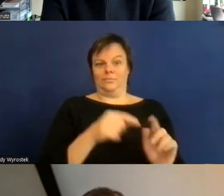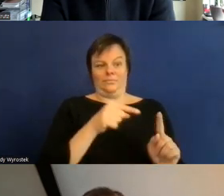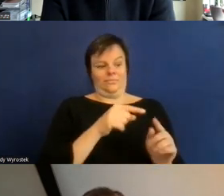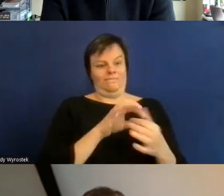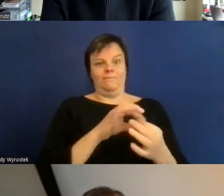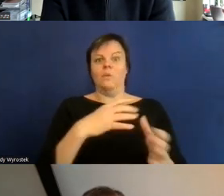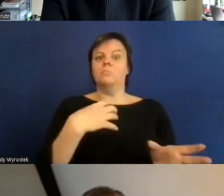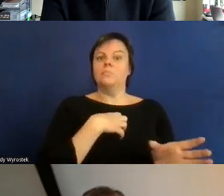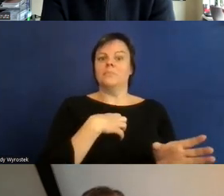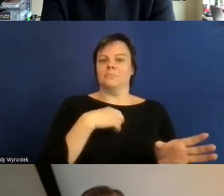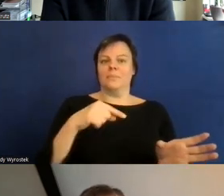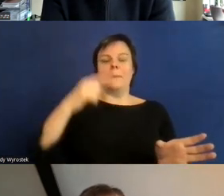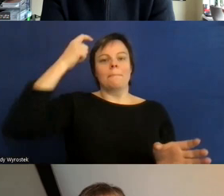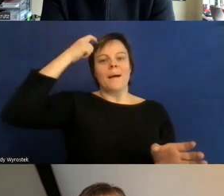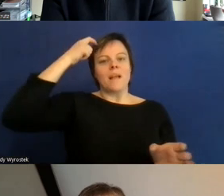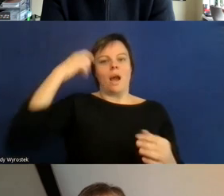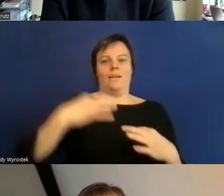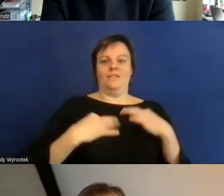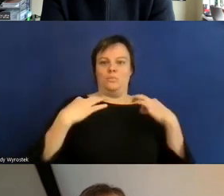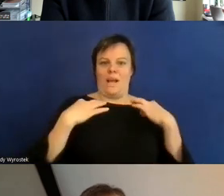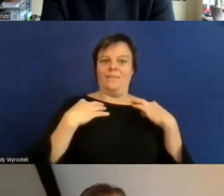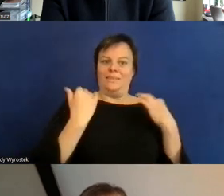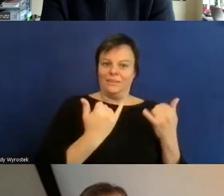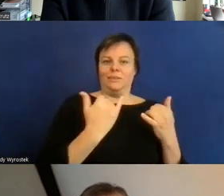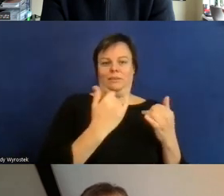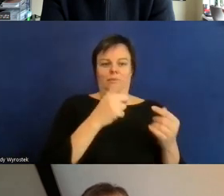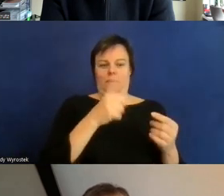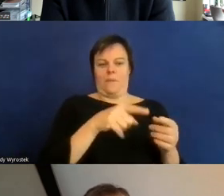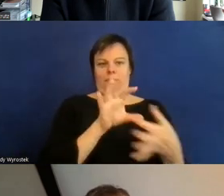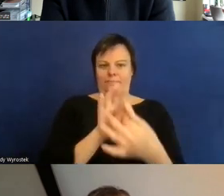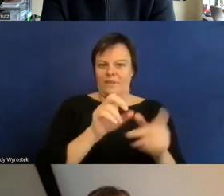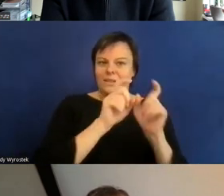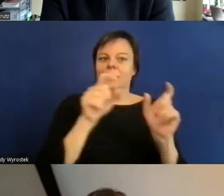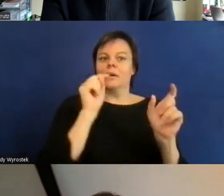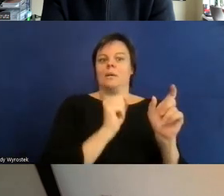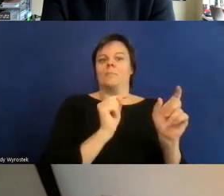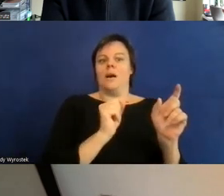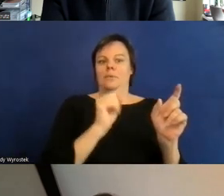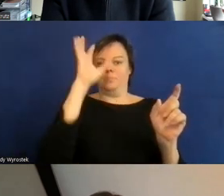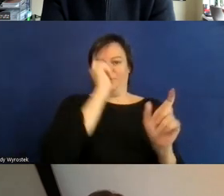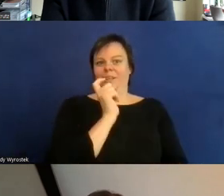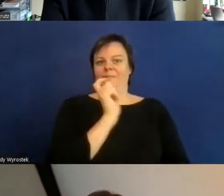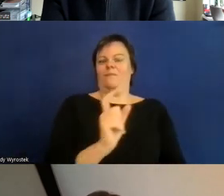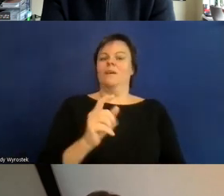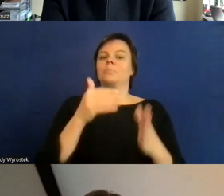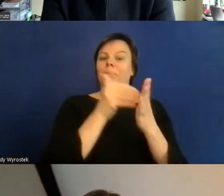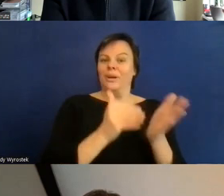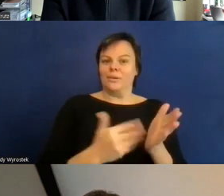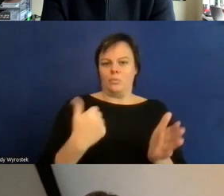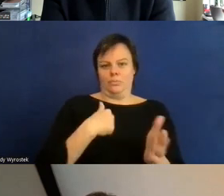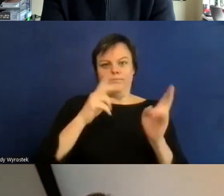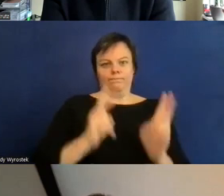jetzt nochmal zum Begriff Behinderung ich hatte das tatsächlich so verstanden dass der Begriff der Behinderung immer